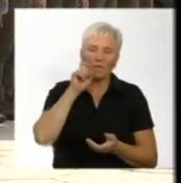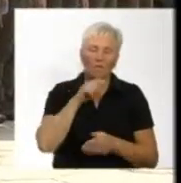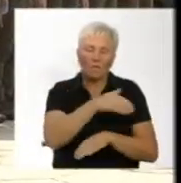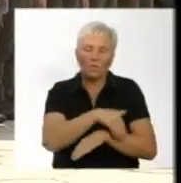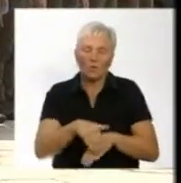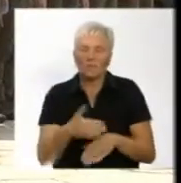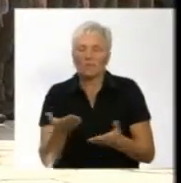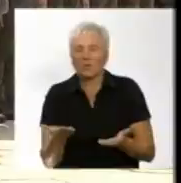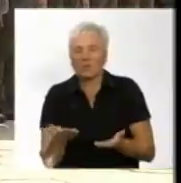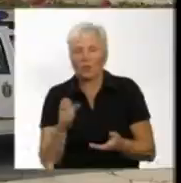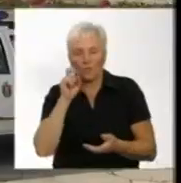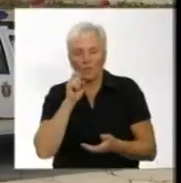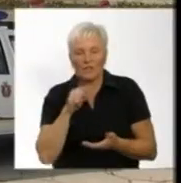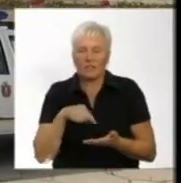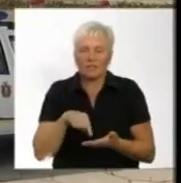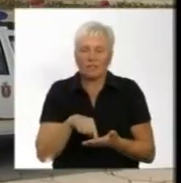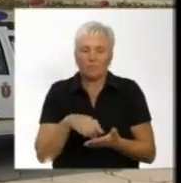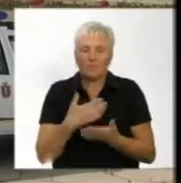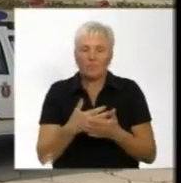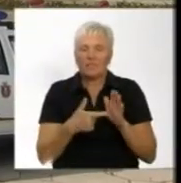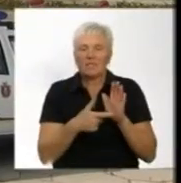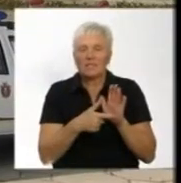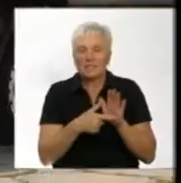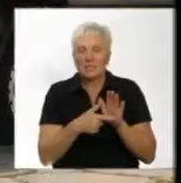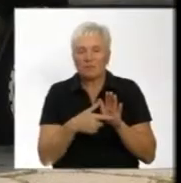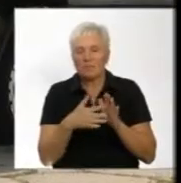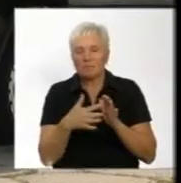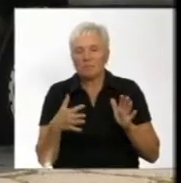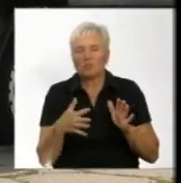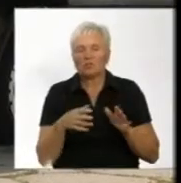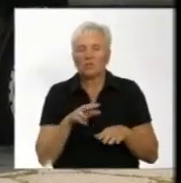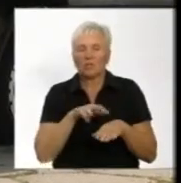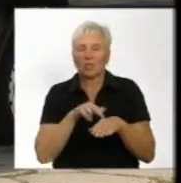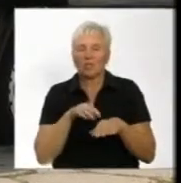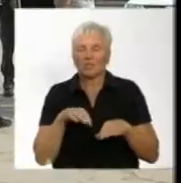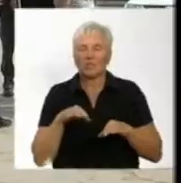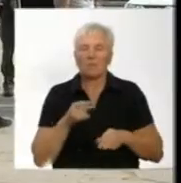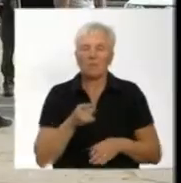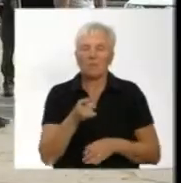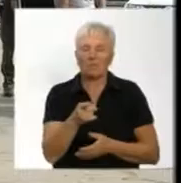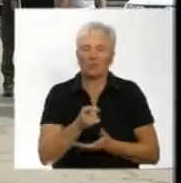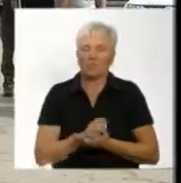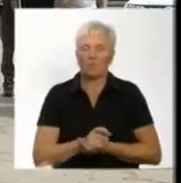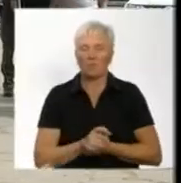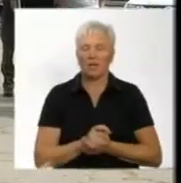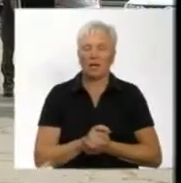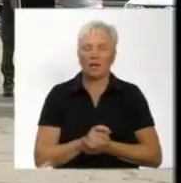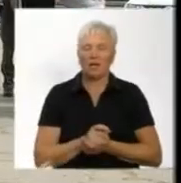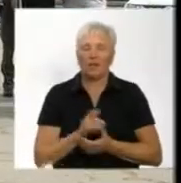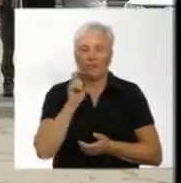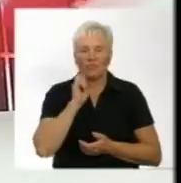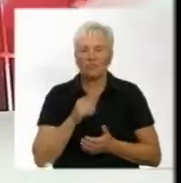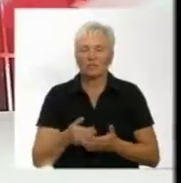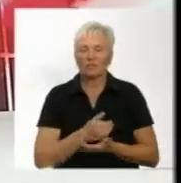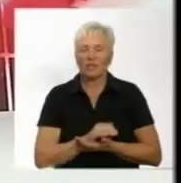патрулювання вулиць залучено сім піших та три автомобільних патрулі. Руслана Ткачук, Вадим Наумчак, новини на Суспільному, Вінниця.